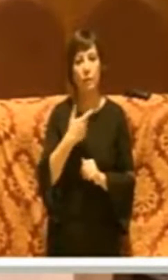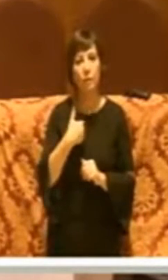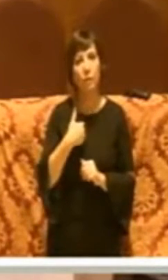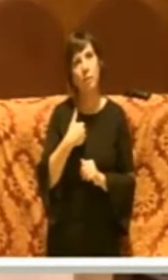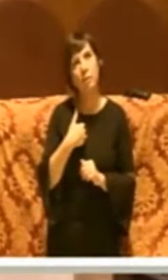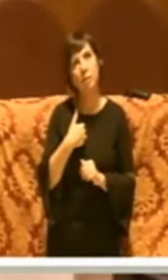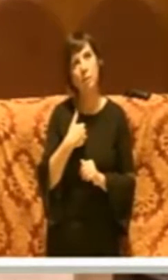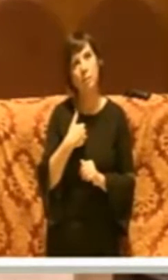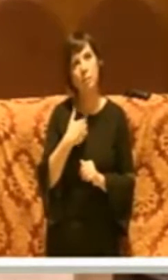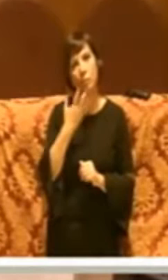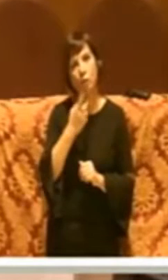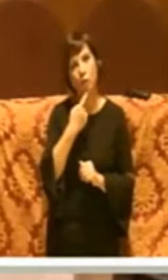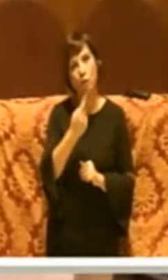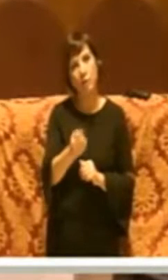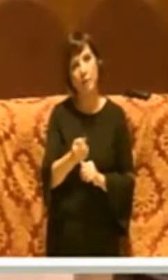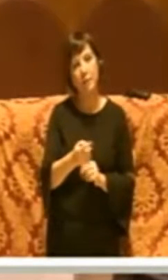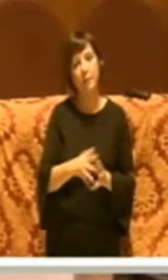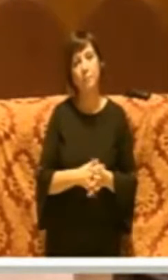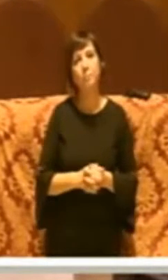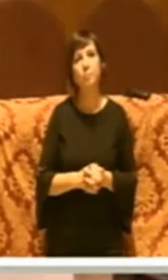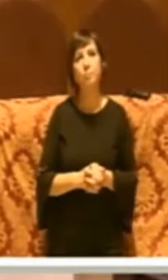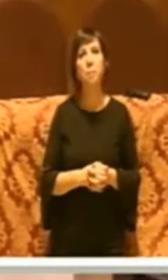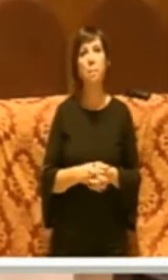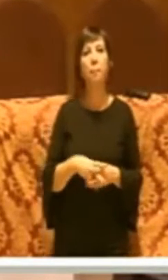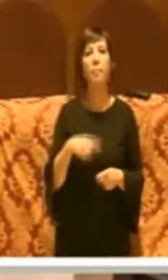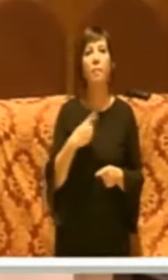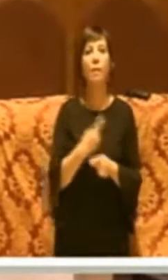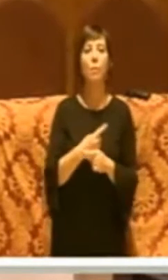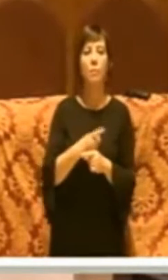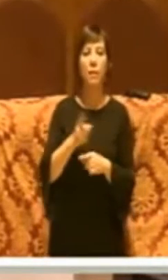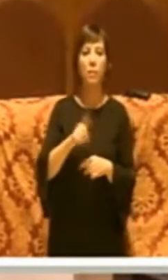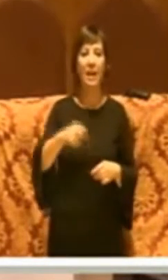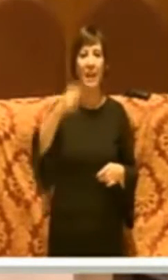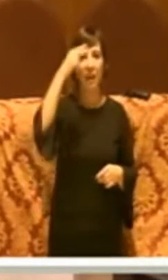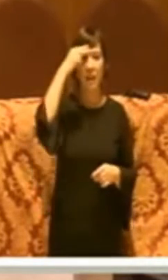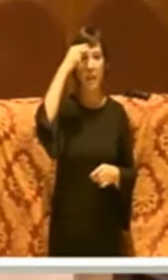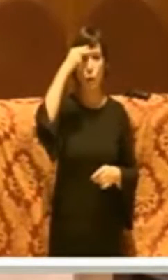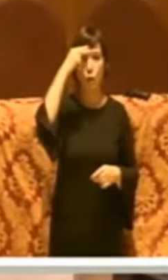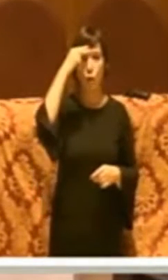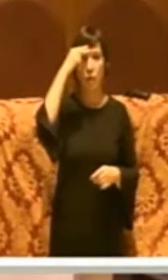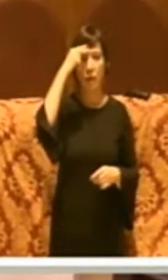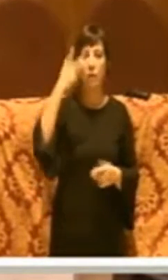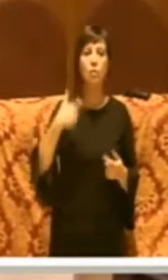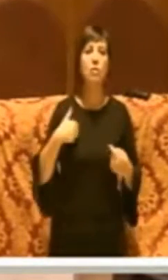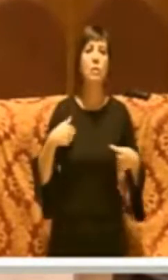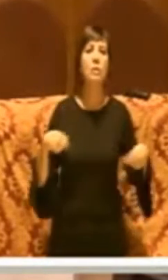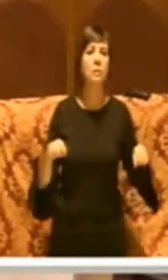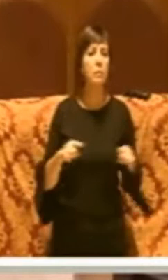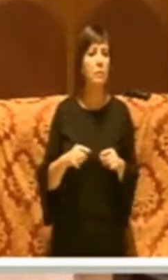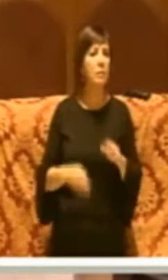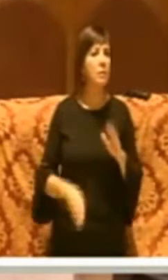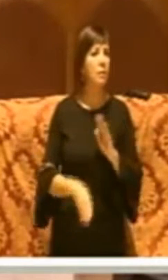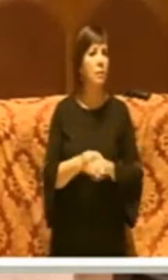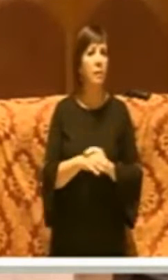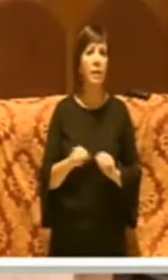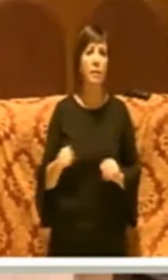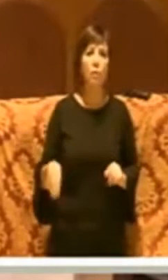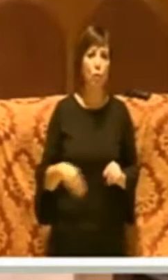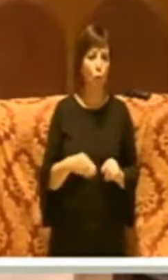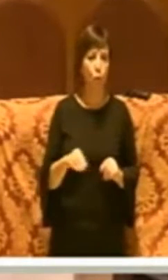voglio dire, dobbiamo anche ricordarci da dove siamo partiti